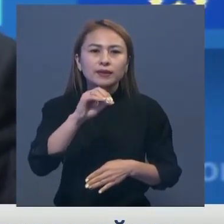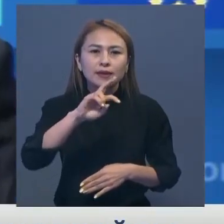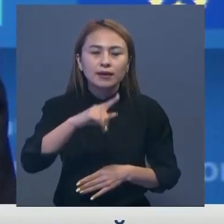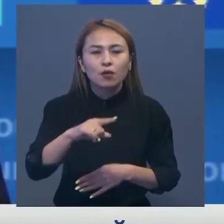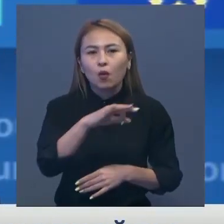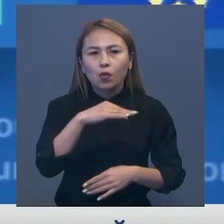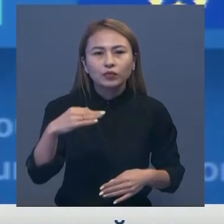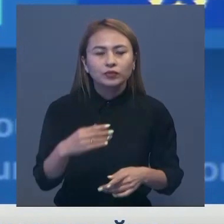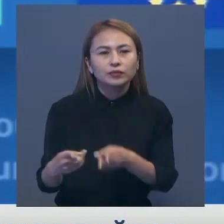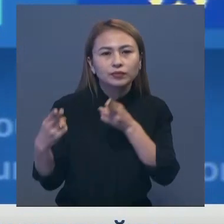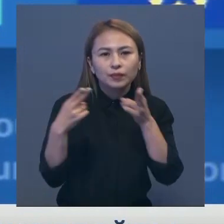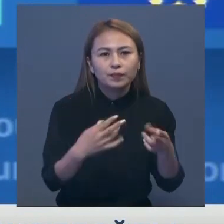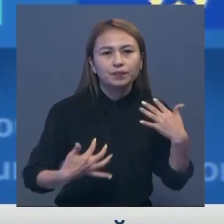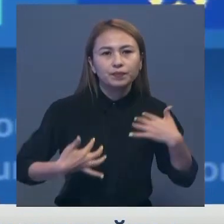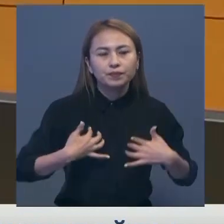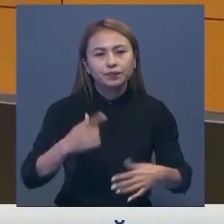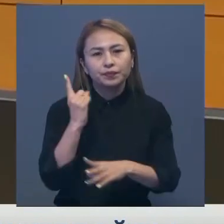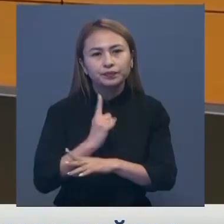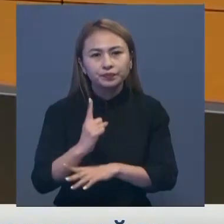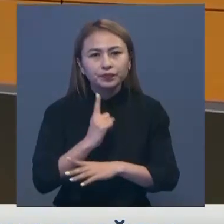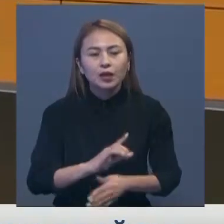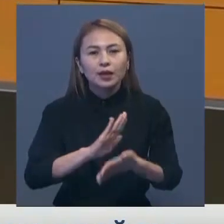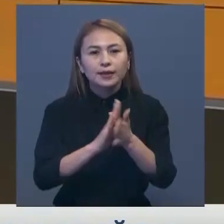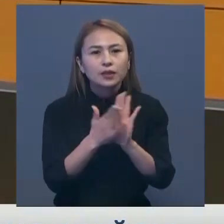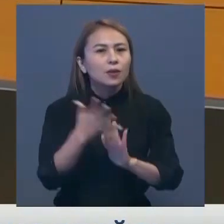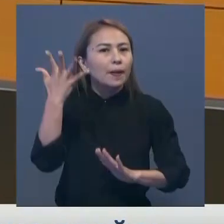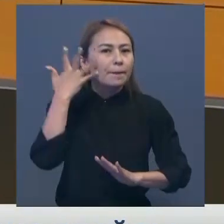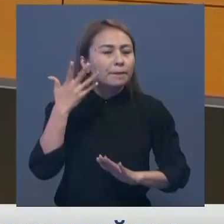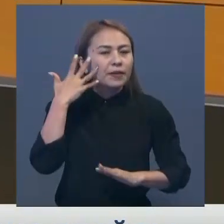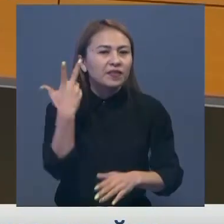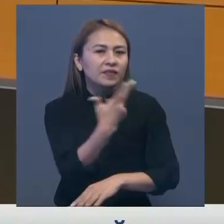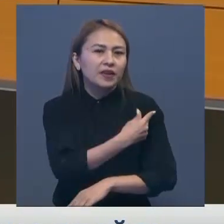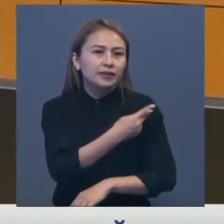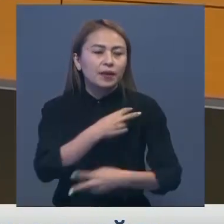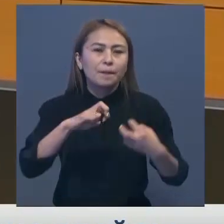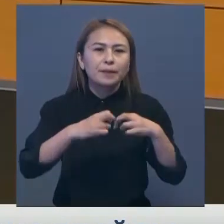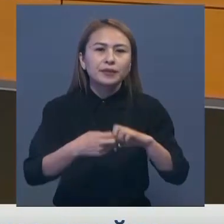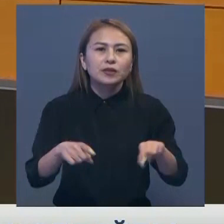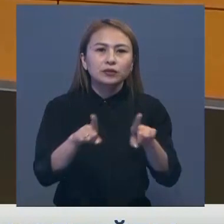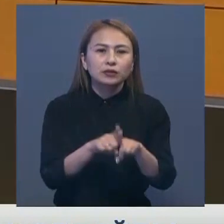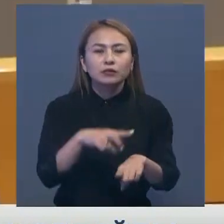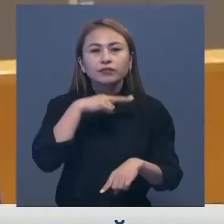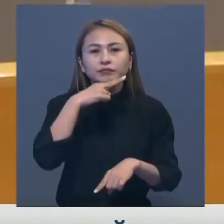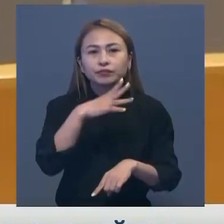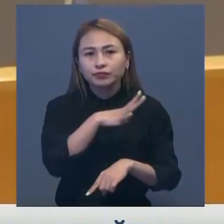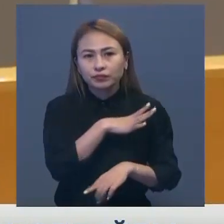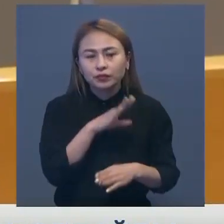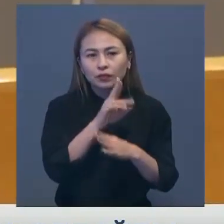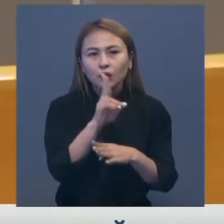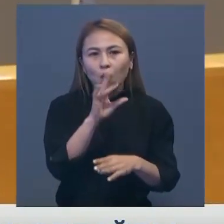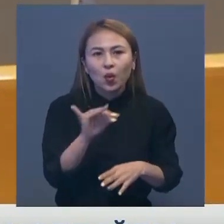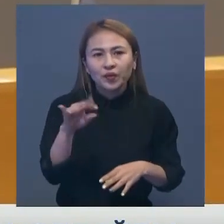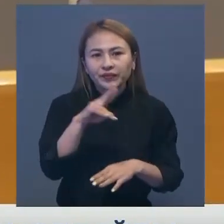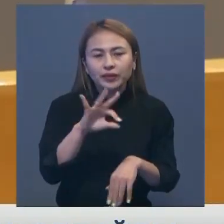ресми іссапарын асыға күтеміз. Келіс сөздер барысында вакцинация мәселесі де назардан тұс қалмады. Ковид